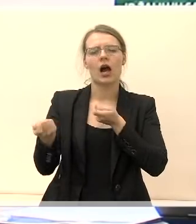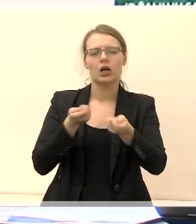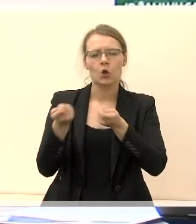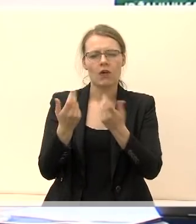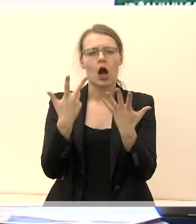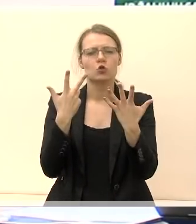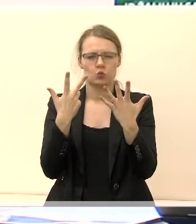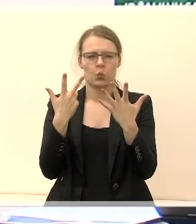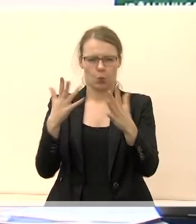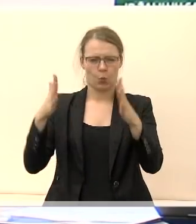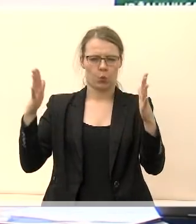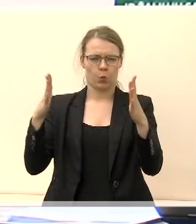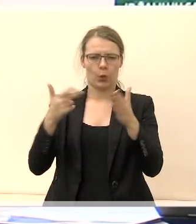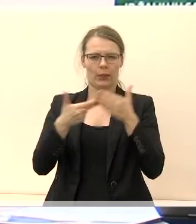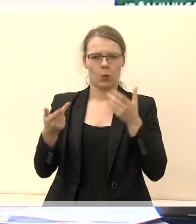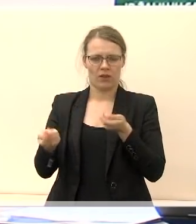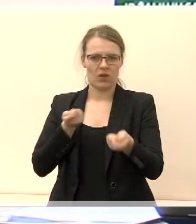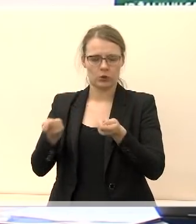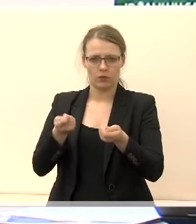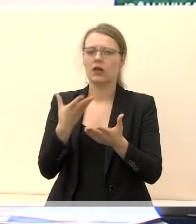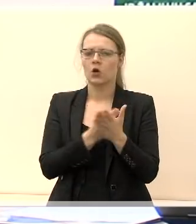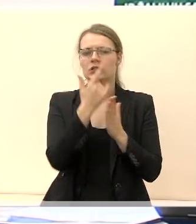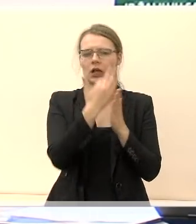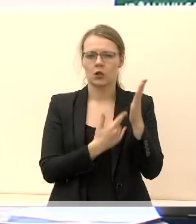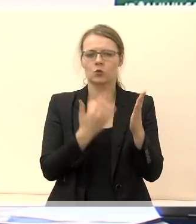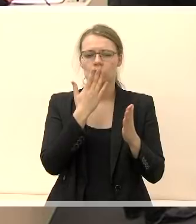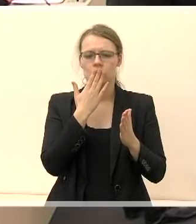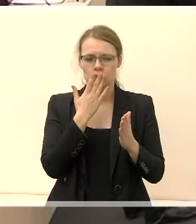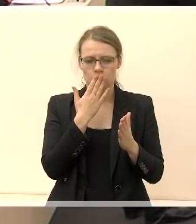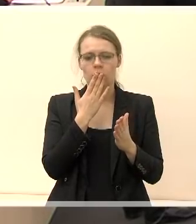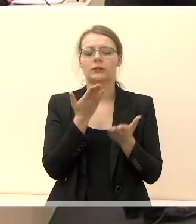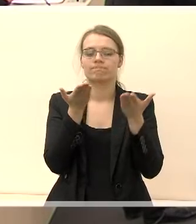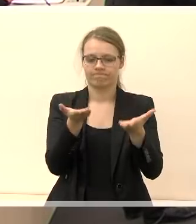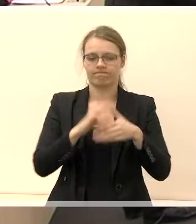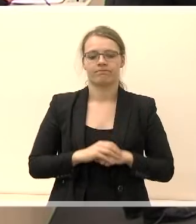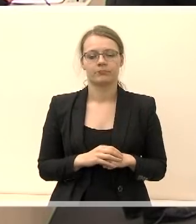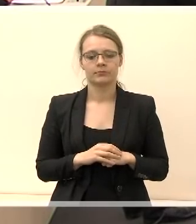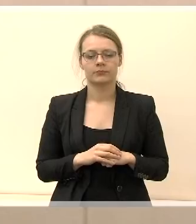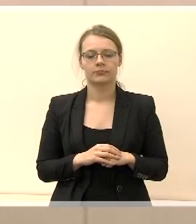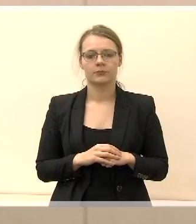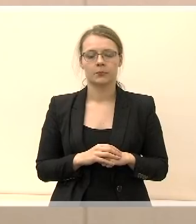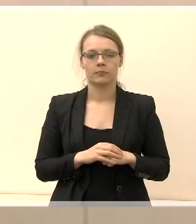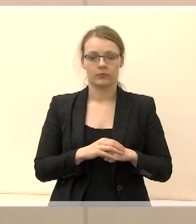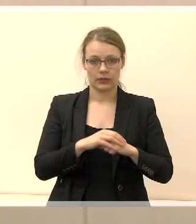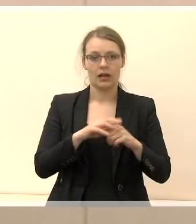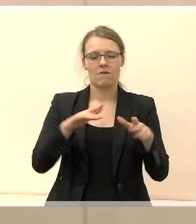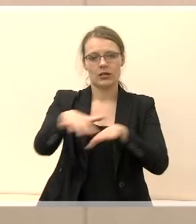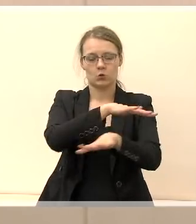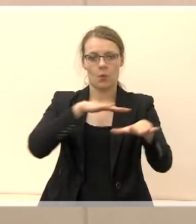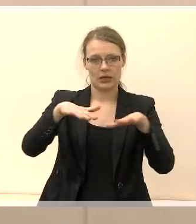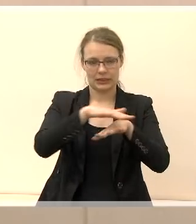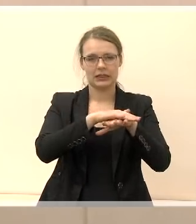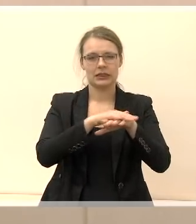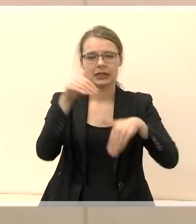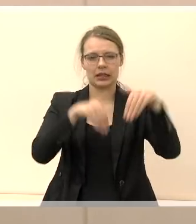aštuoni didelių įmonių vadovai. Tai mūsų sąrašas numeris du. Dėkui. Visuomeninis rinkimų komitetas Šaukiam